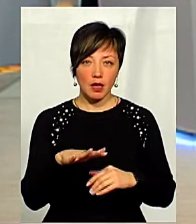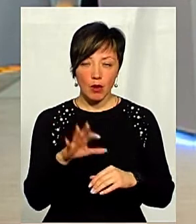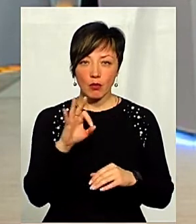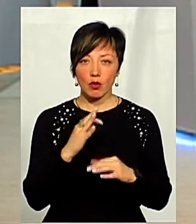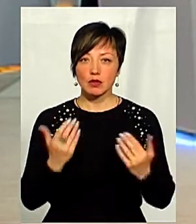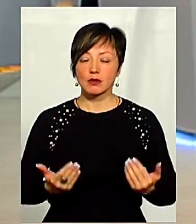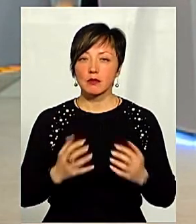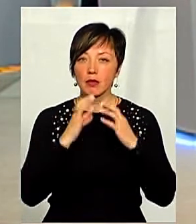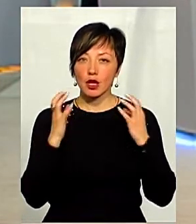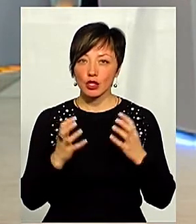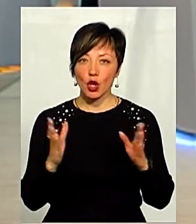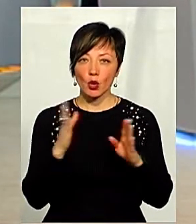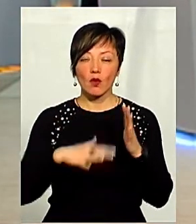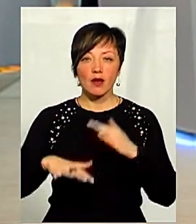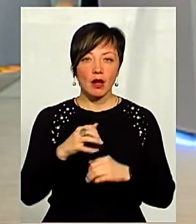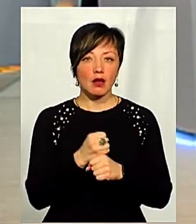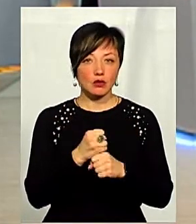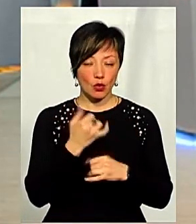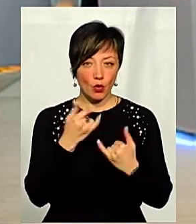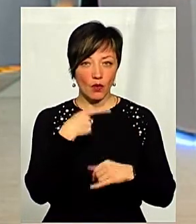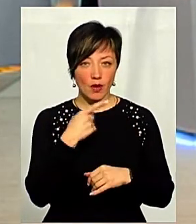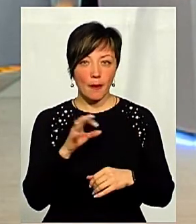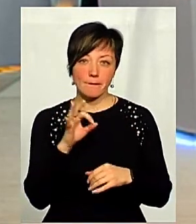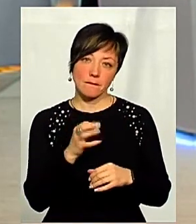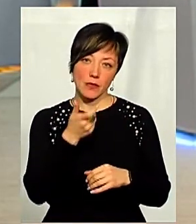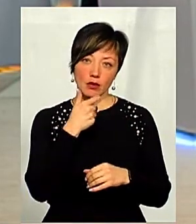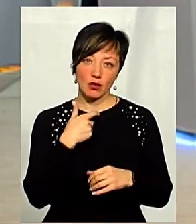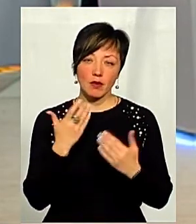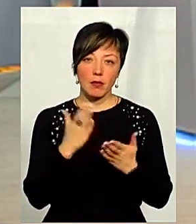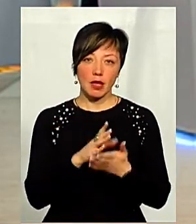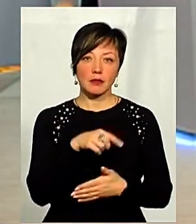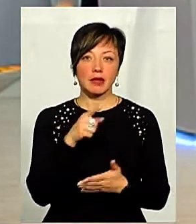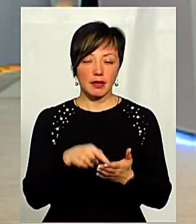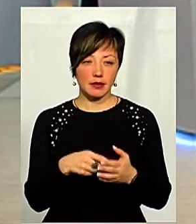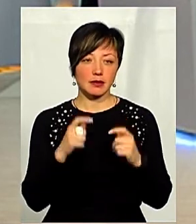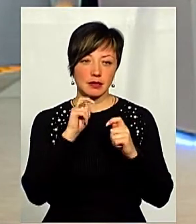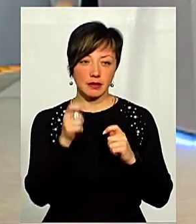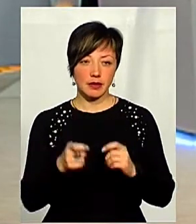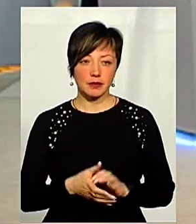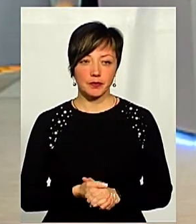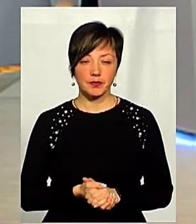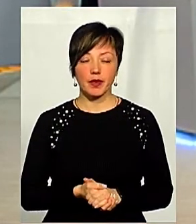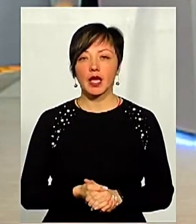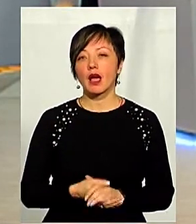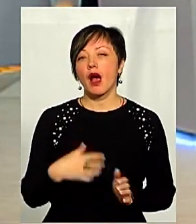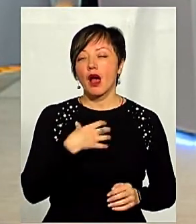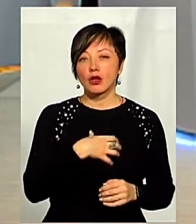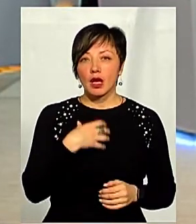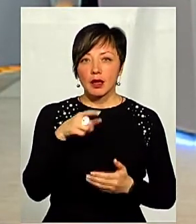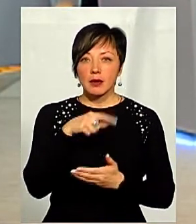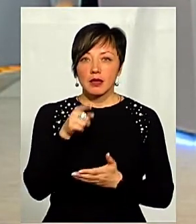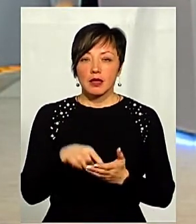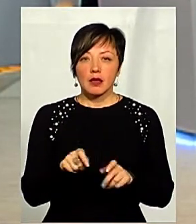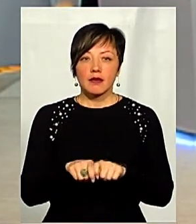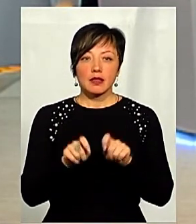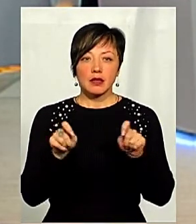те, про збереження довкілля ми вже і говорили сьогодні. Прошу, панове, якщо маєте ще питання ставте. Прошу. Саме актуальне теж питання зараз –